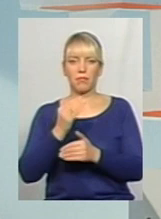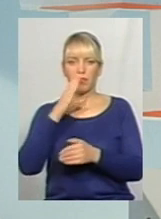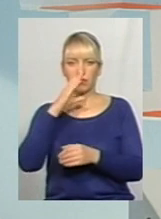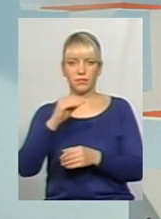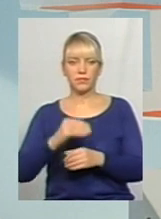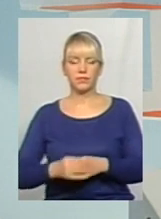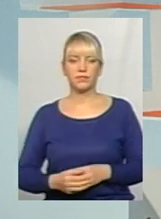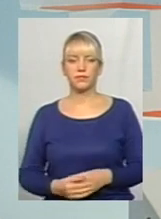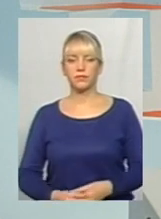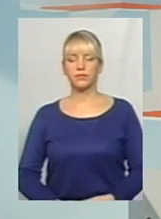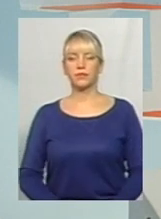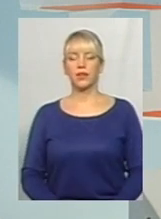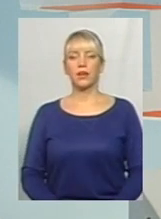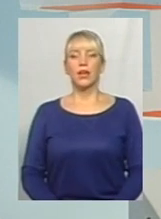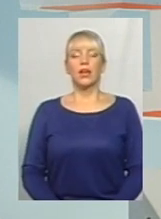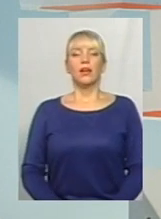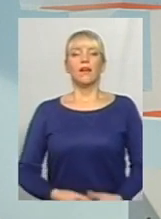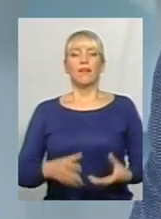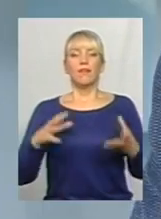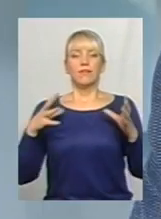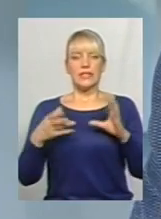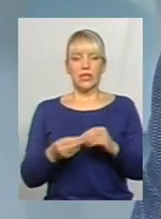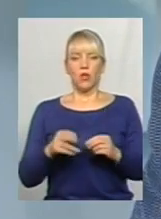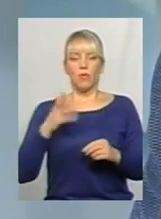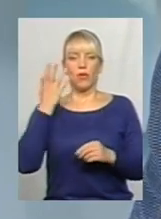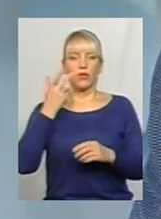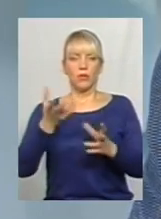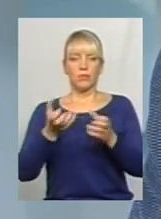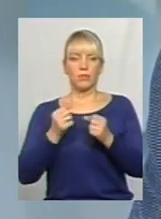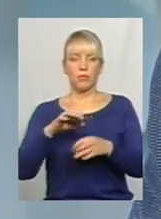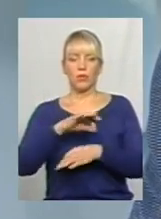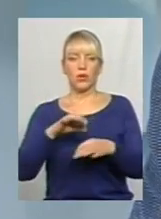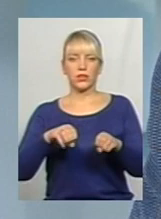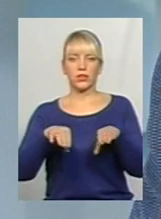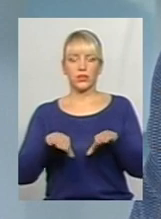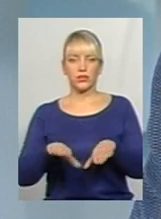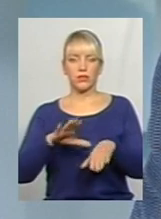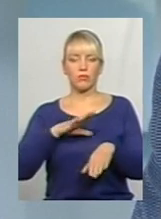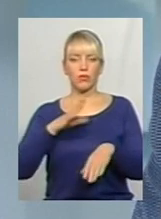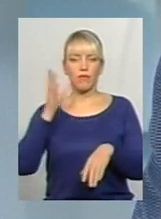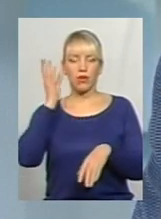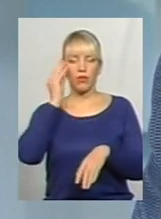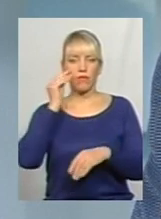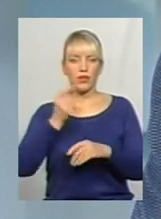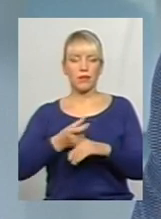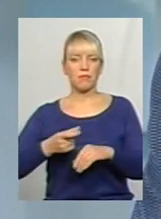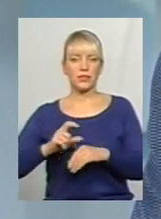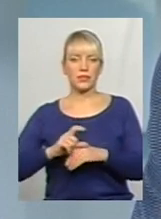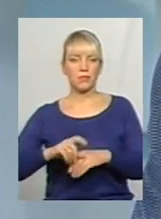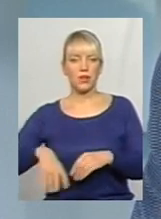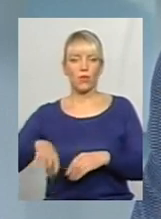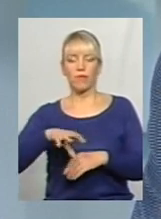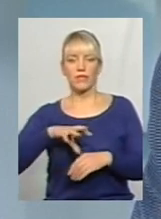В цілому, коли приймався проєкт рішення, були враховані максимально всі